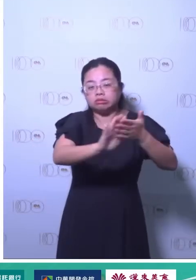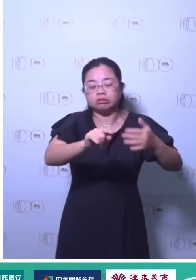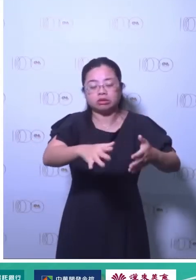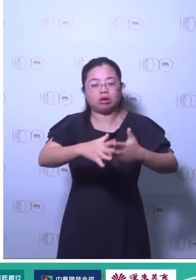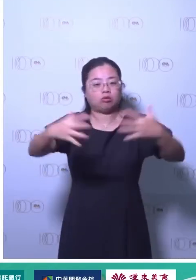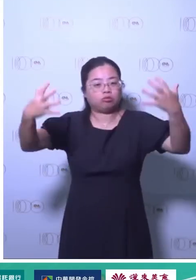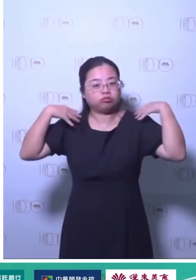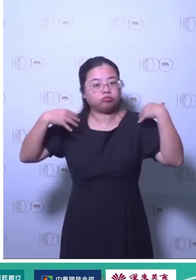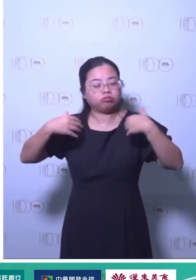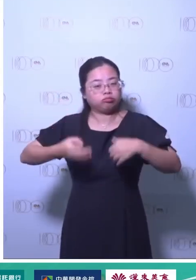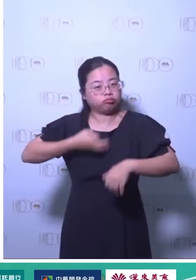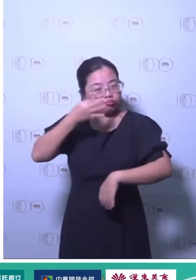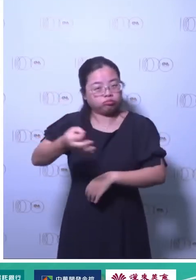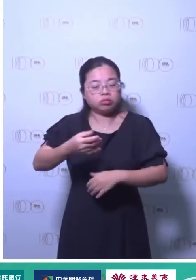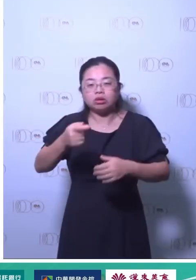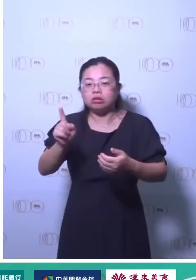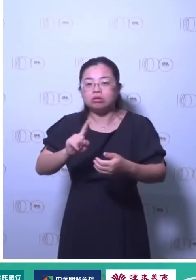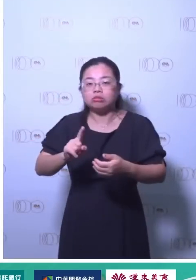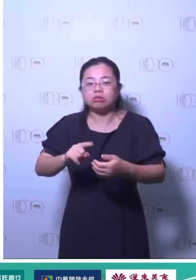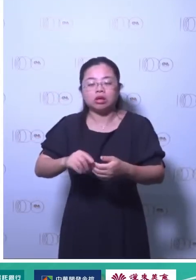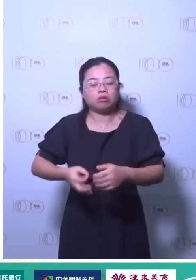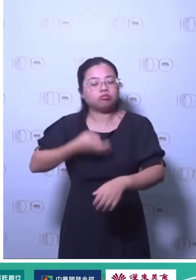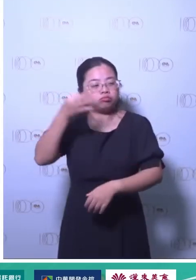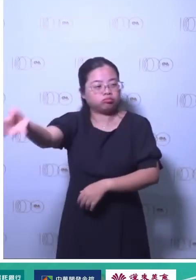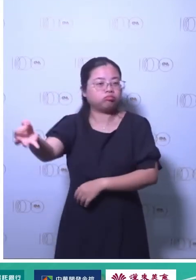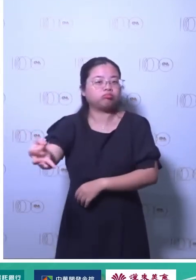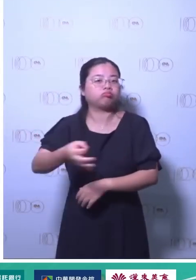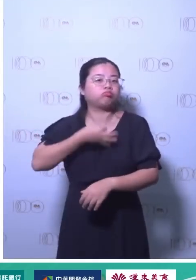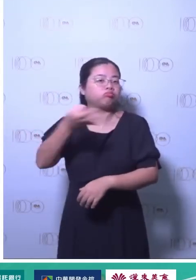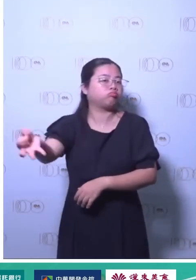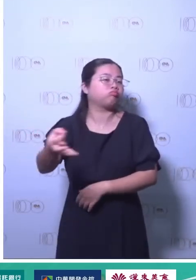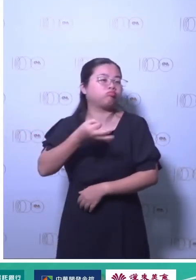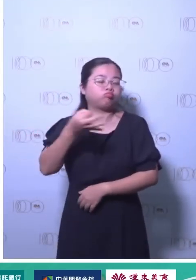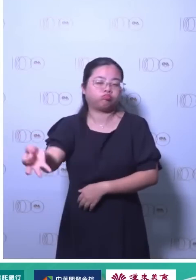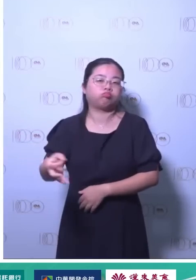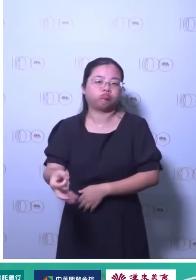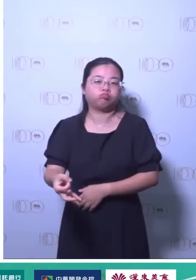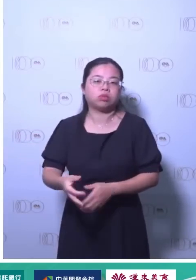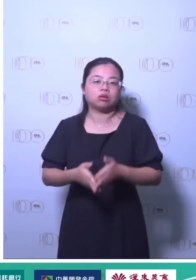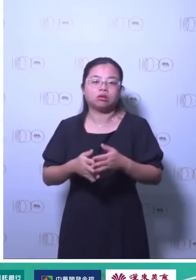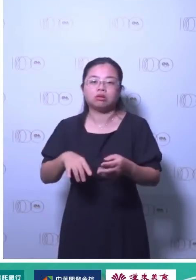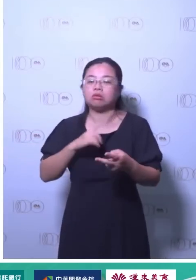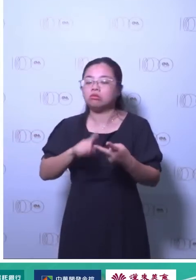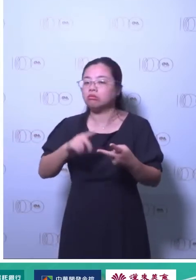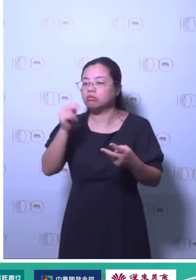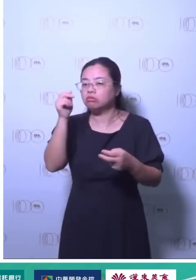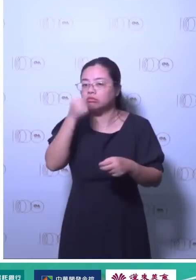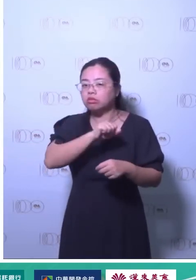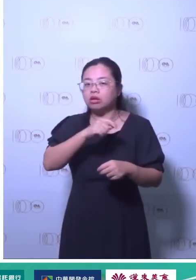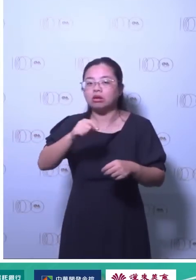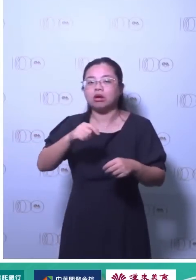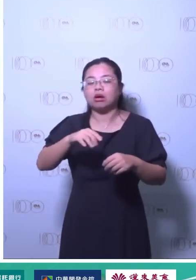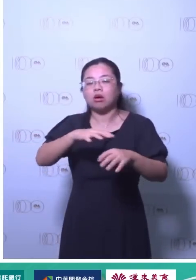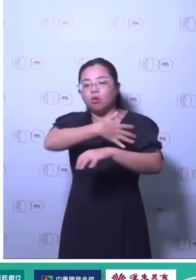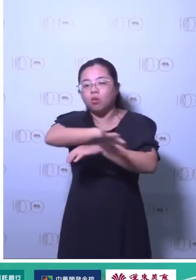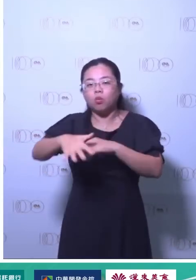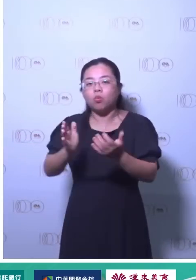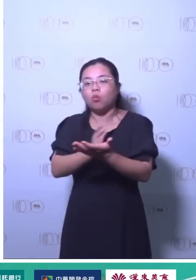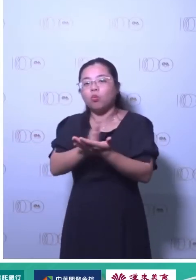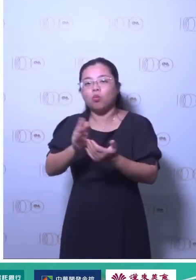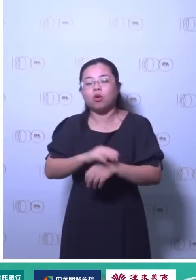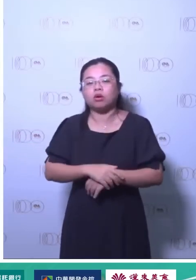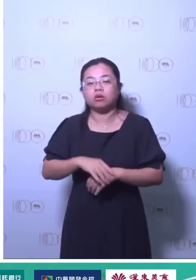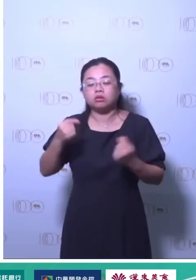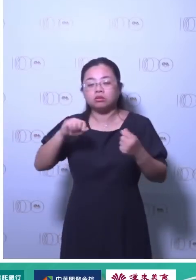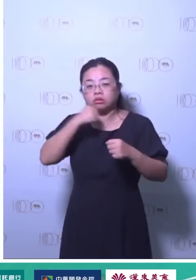可能会盯着你要求要求你做负责那我们举的例子是什么最近大家知道吗台湾要规划碳费被列管的那个大排放员要